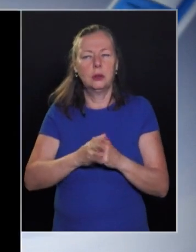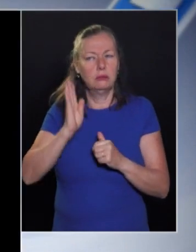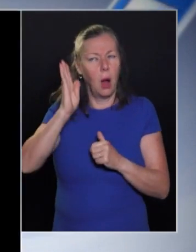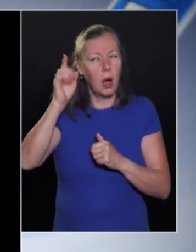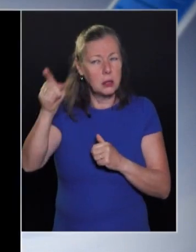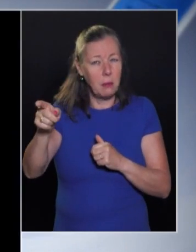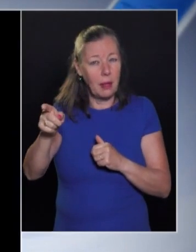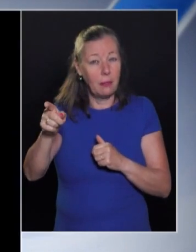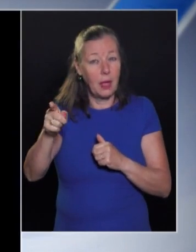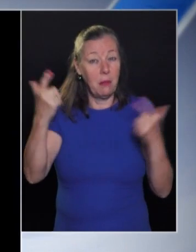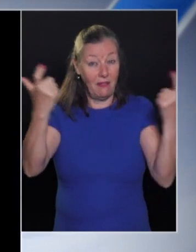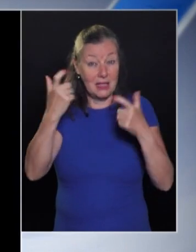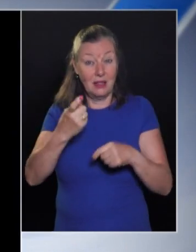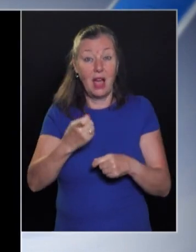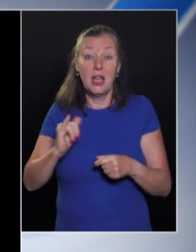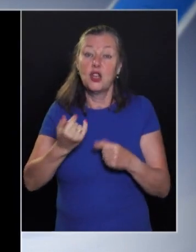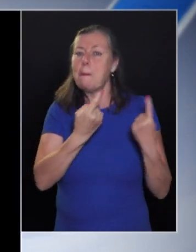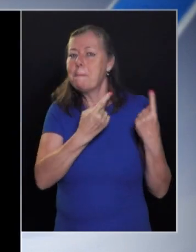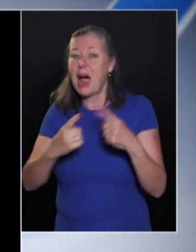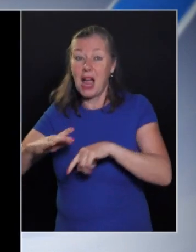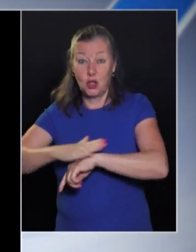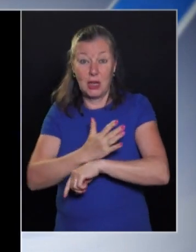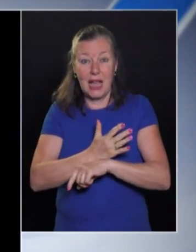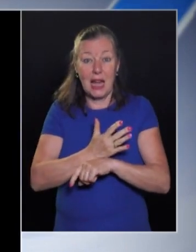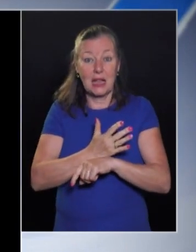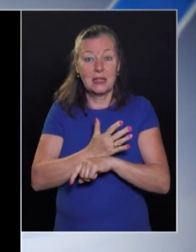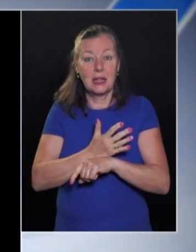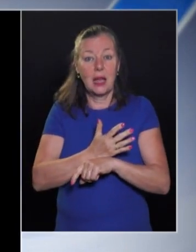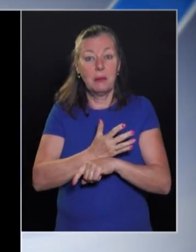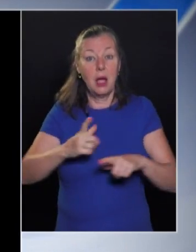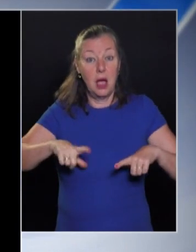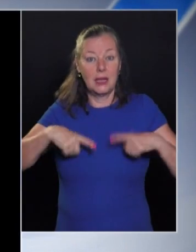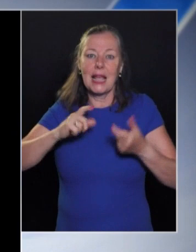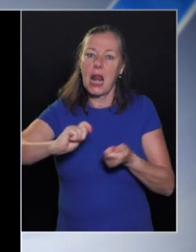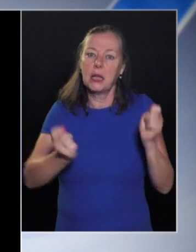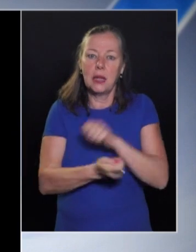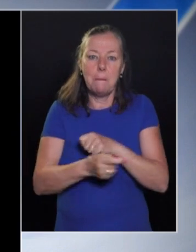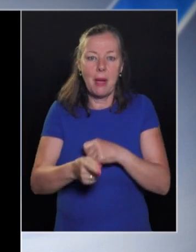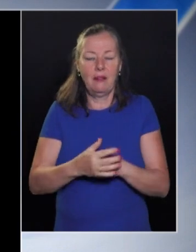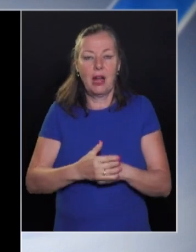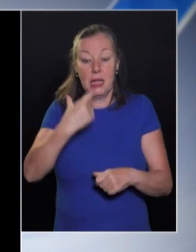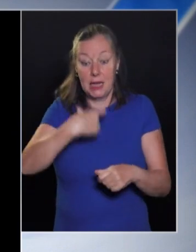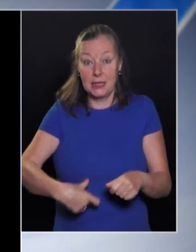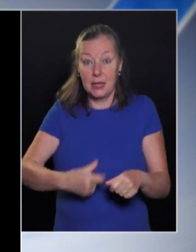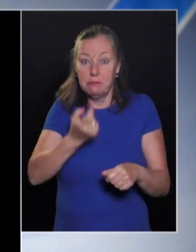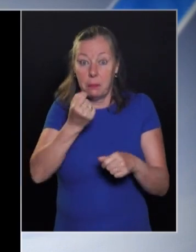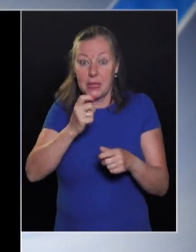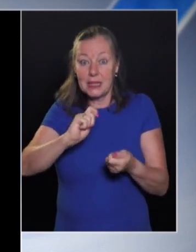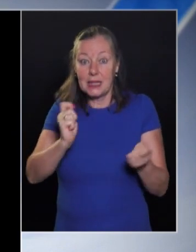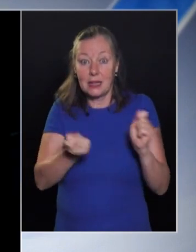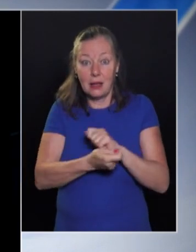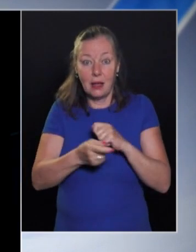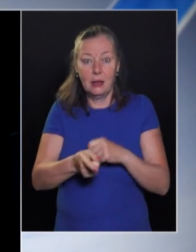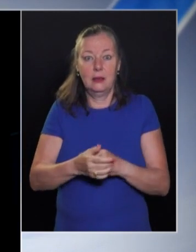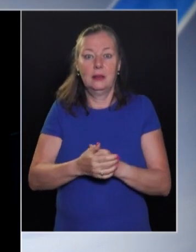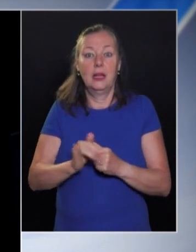Hazamentem a fesztiválról, és másként éreztem bizonyos dolgokkal kapcsolatban. Az életem egy picit megváltozott, a személyiségem egy kicsit